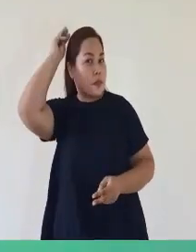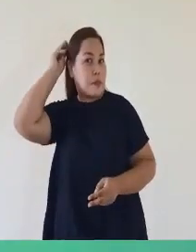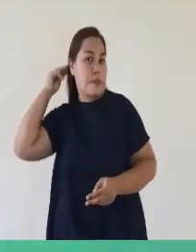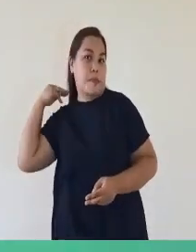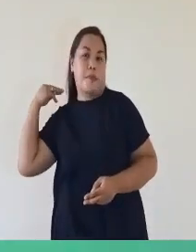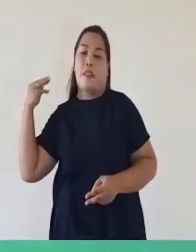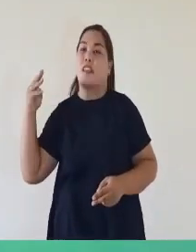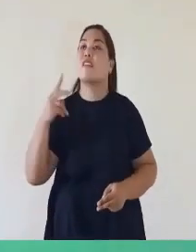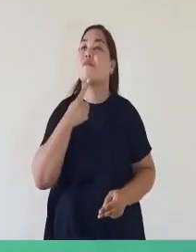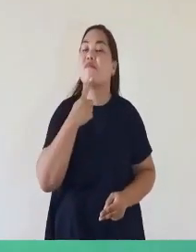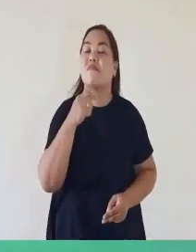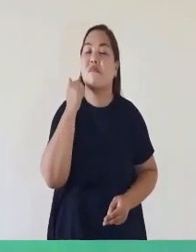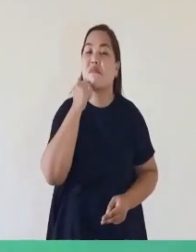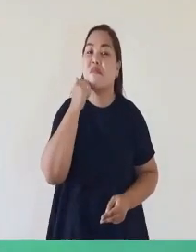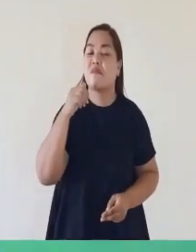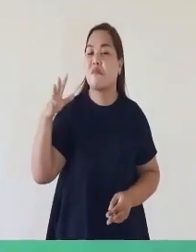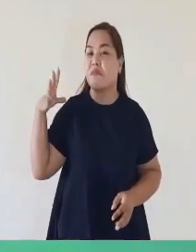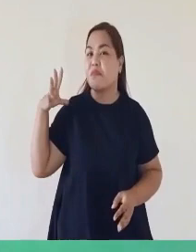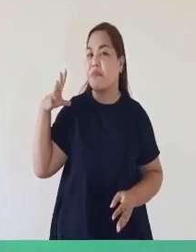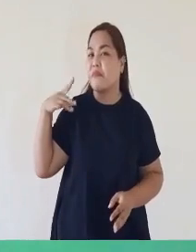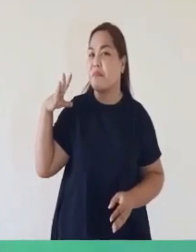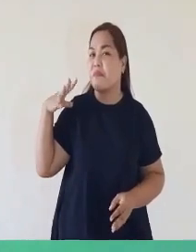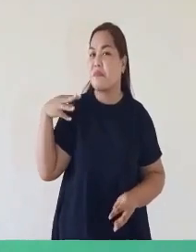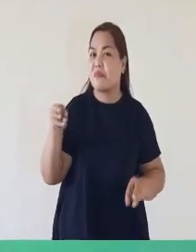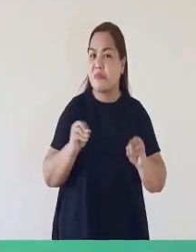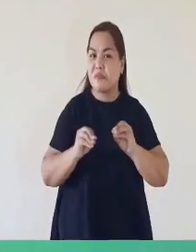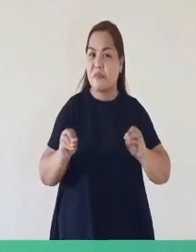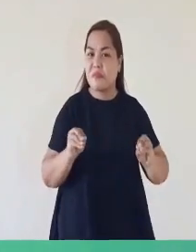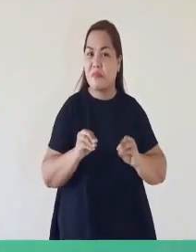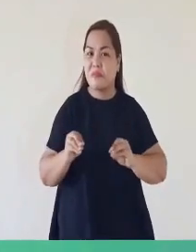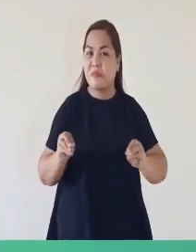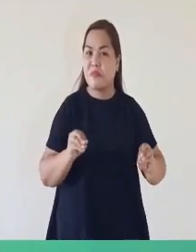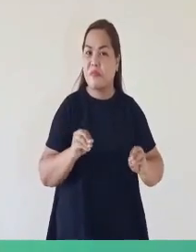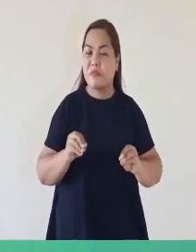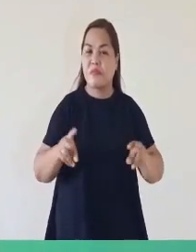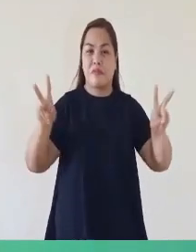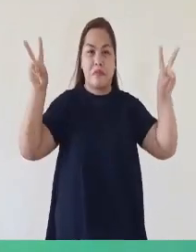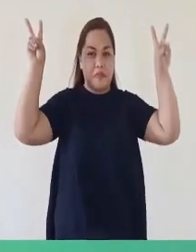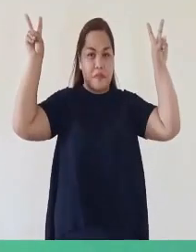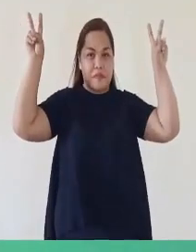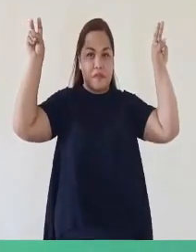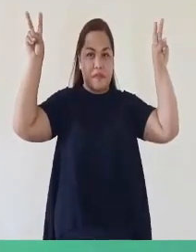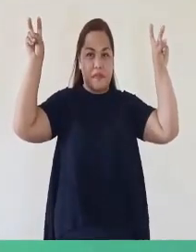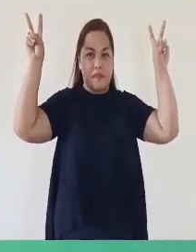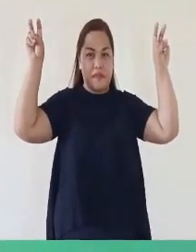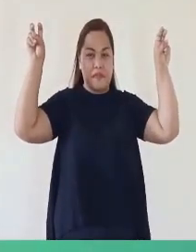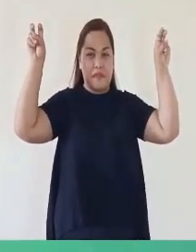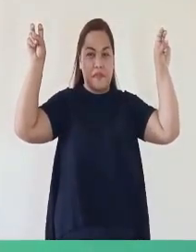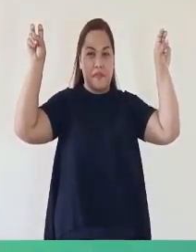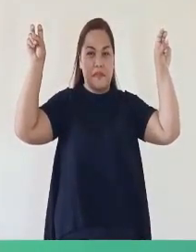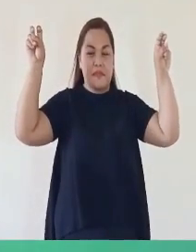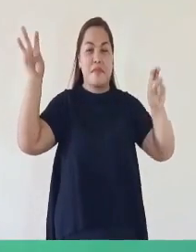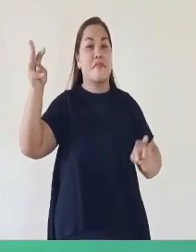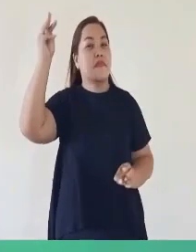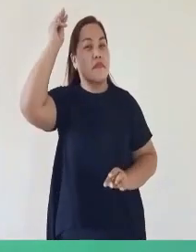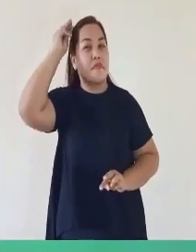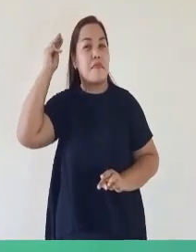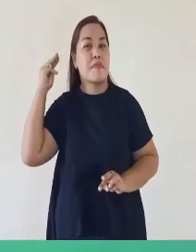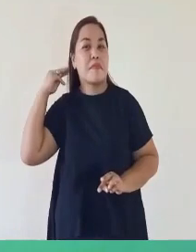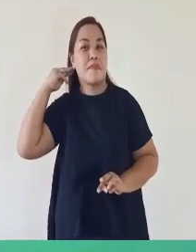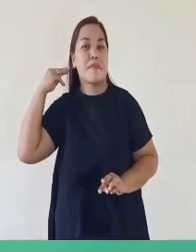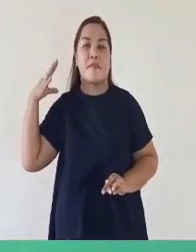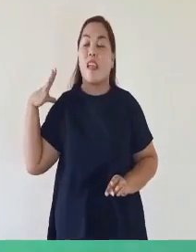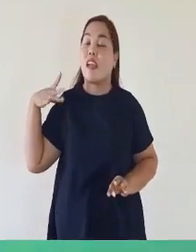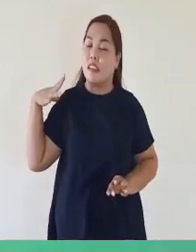Mamaya na Kapag inuutosan Ang pamagat ng ating kwento Ay si Maya